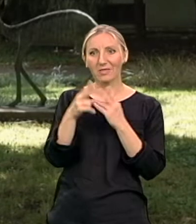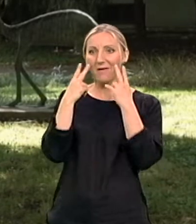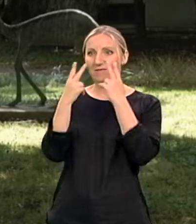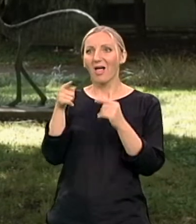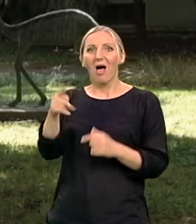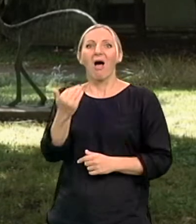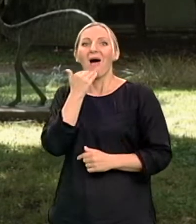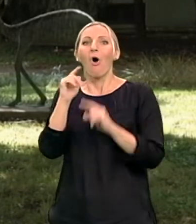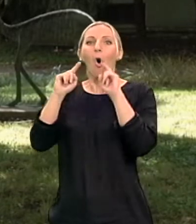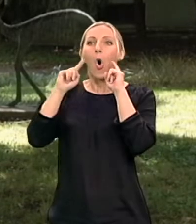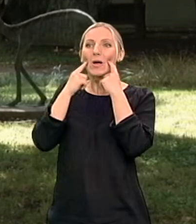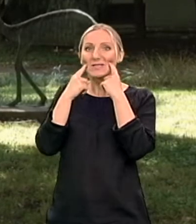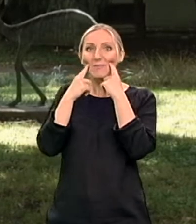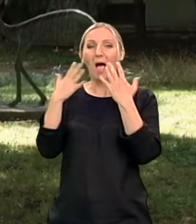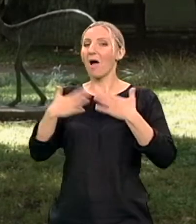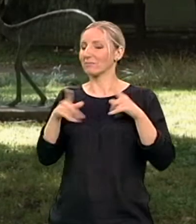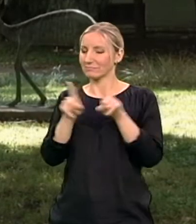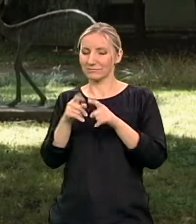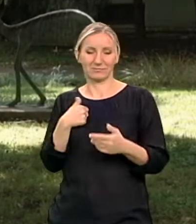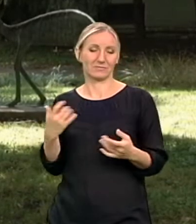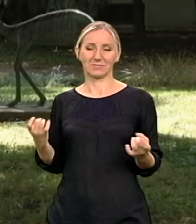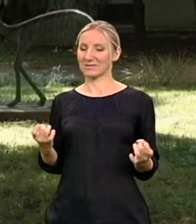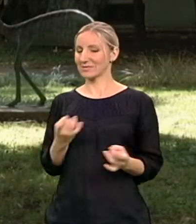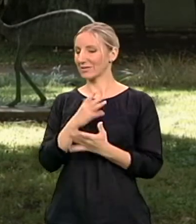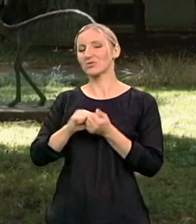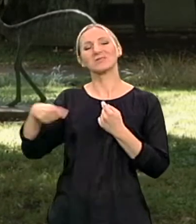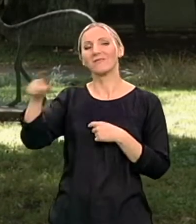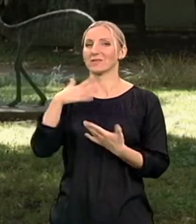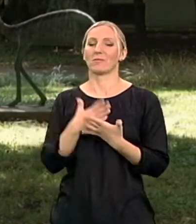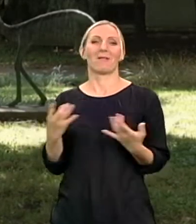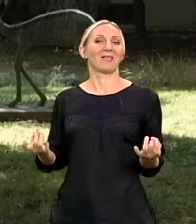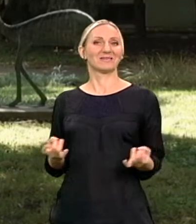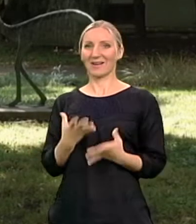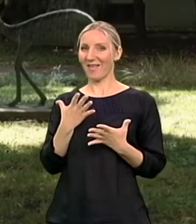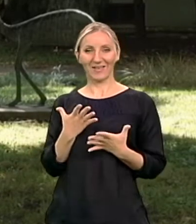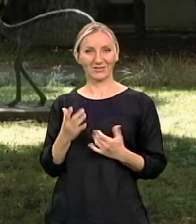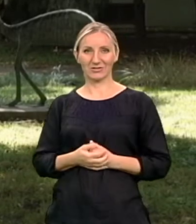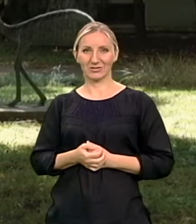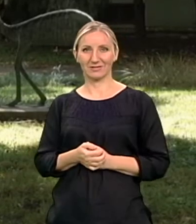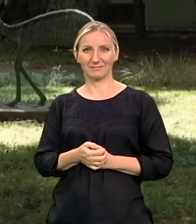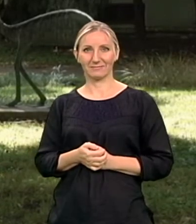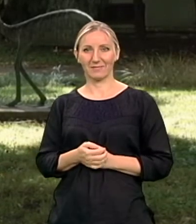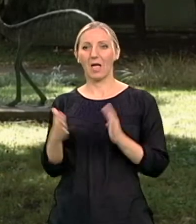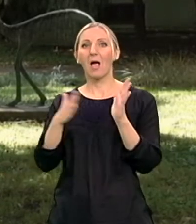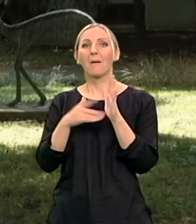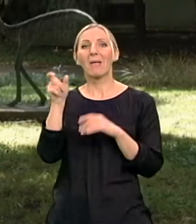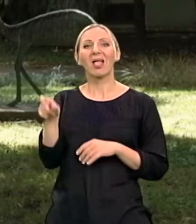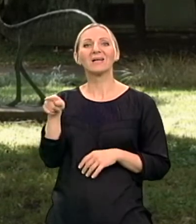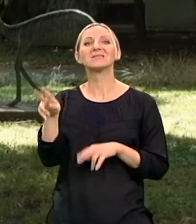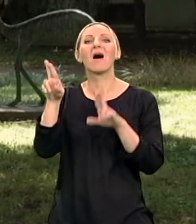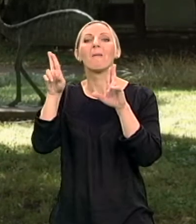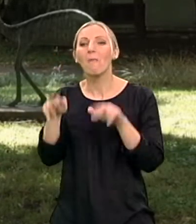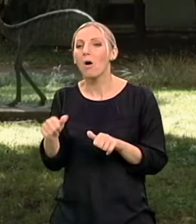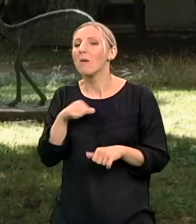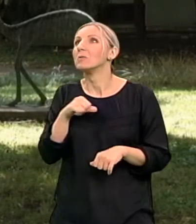mogla da vidim, ali mogu da zamislim koliko smo bili srećni, svi smo bili srećni. Milica je mogla, što smo samo